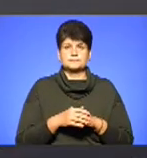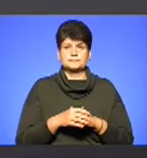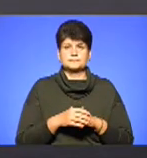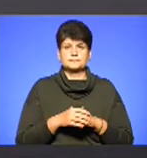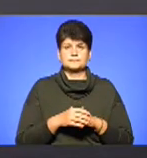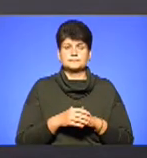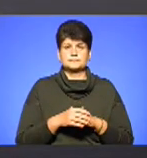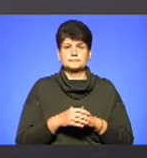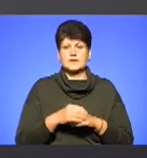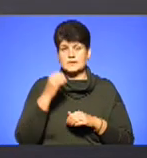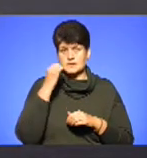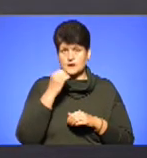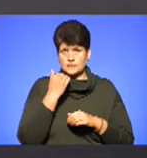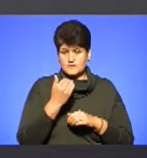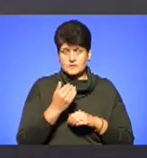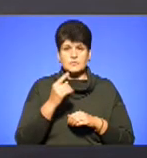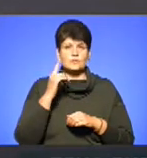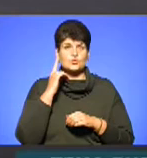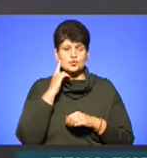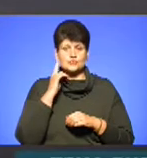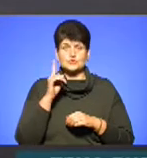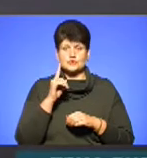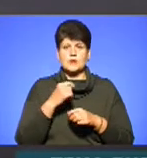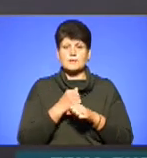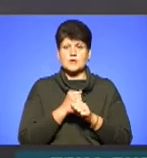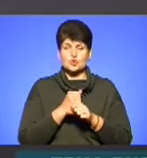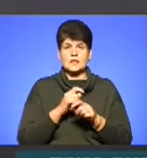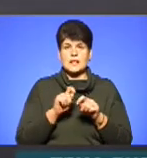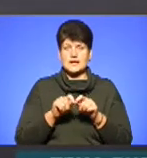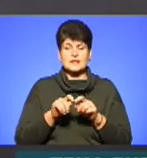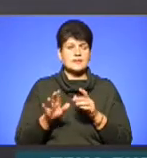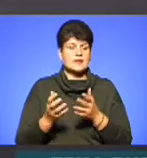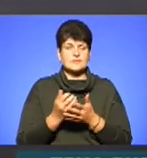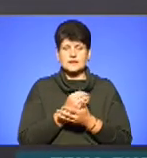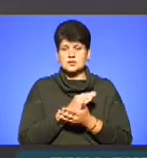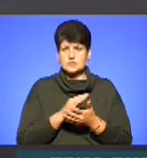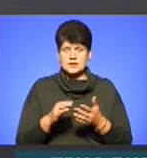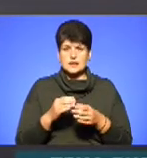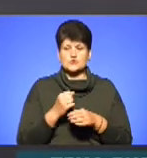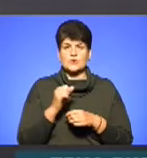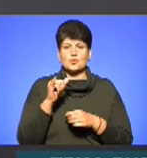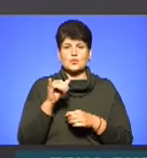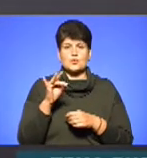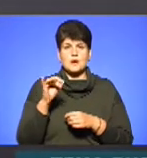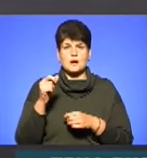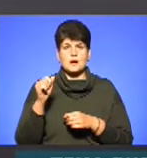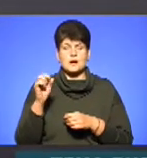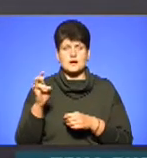все ж, я вам дякую. Ми почули, що лабораторні аналізи не виявили речовини ураган-форти на